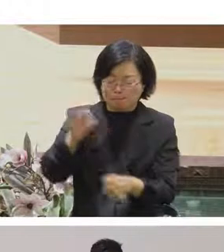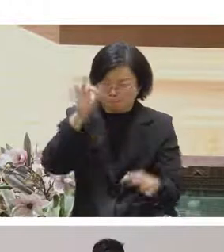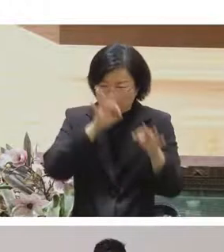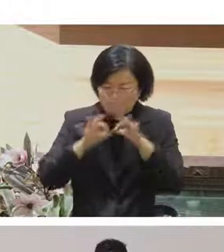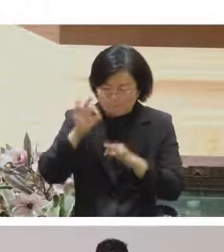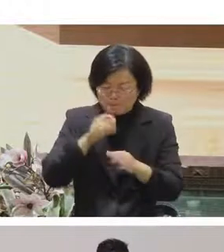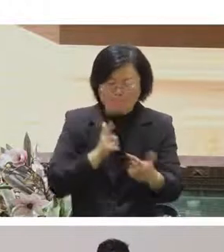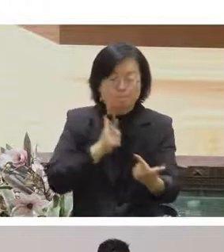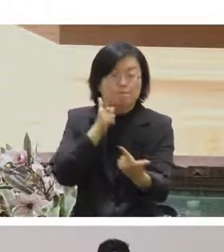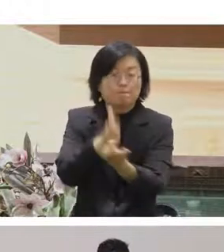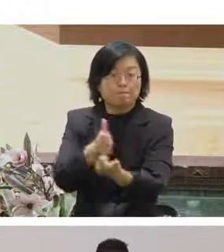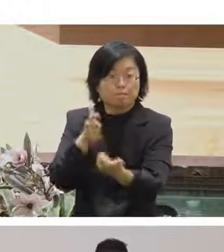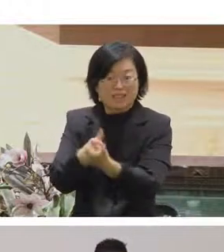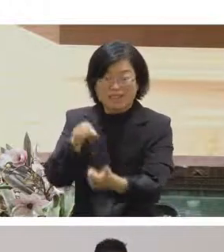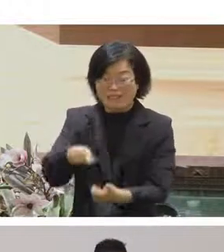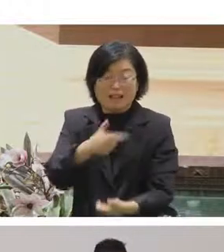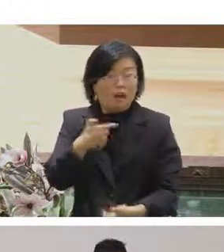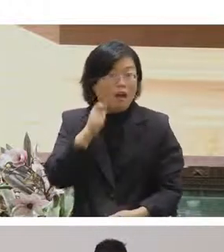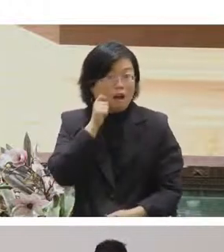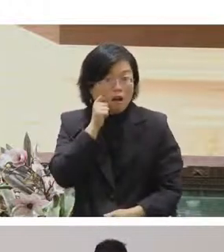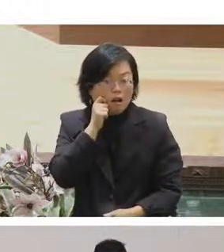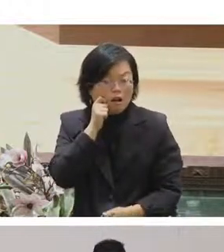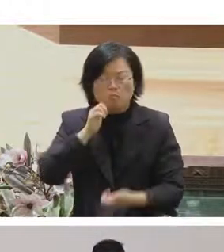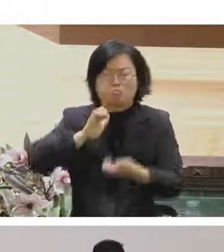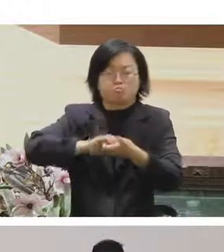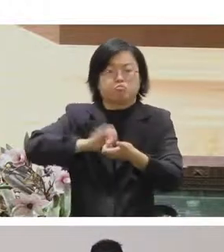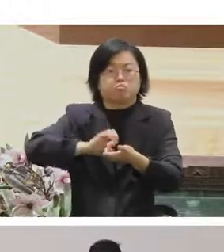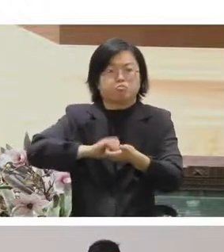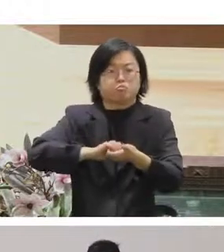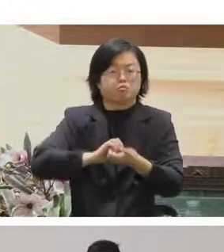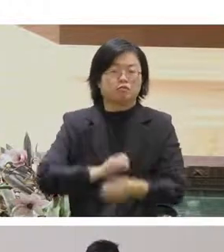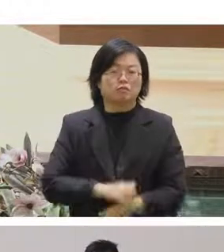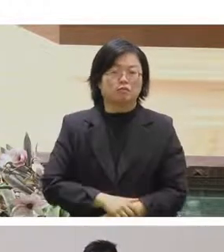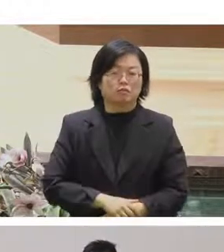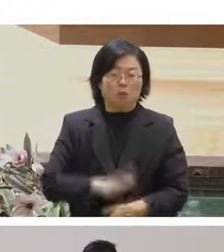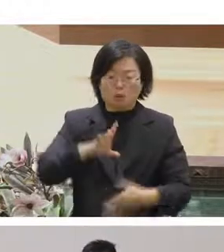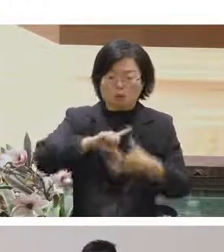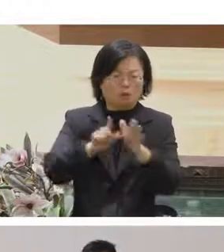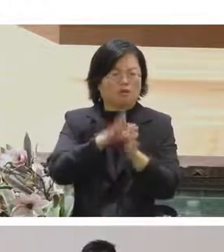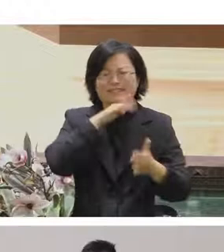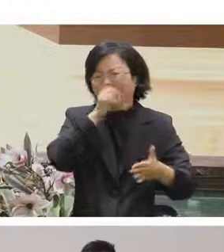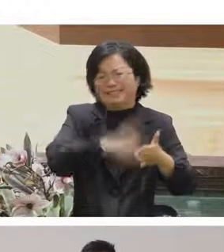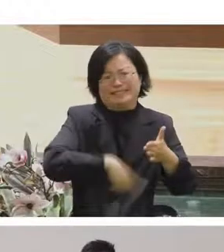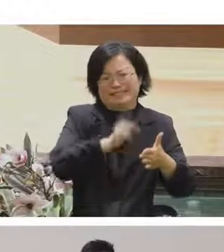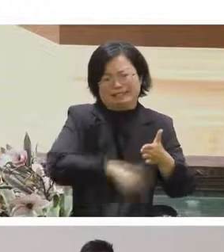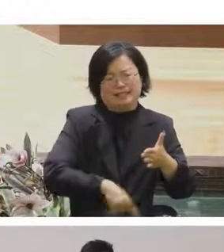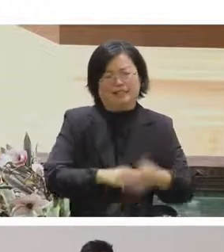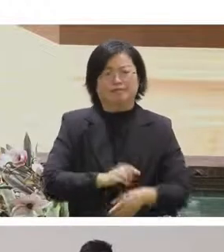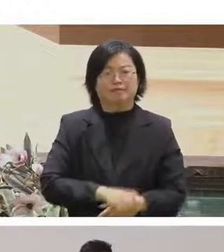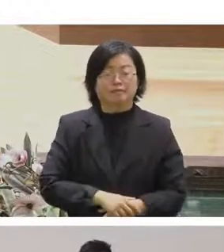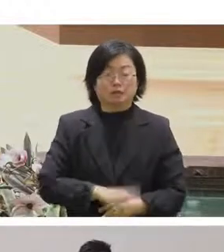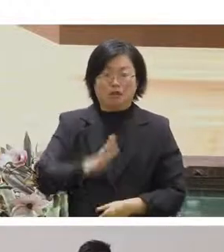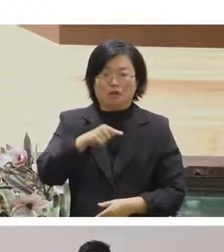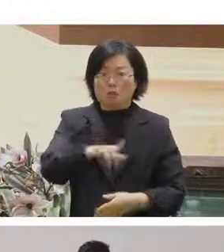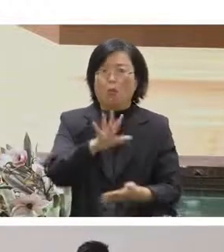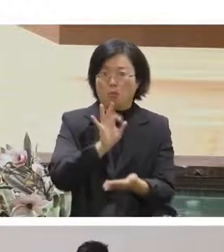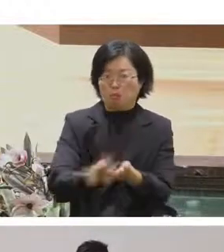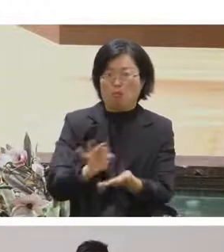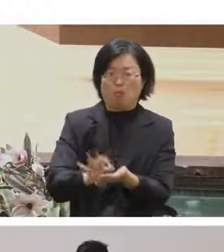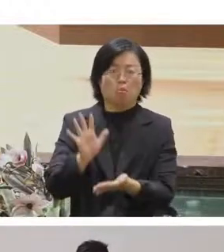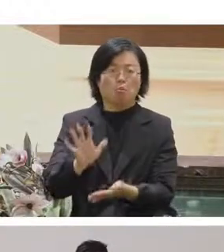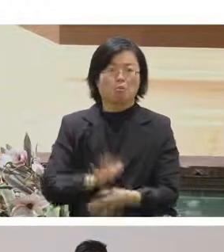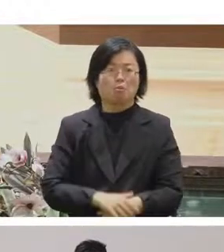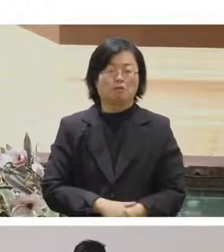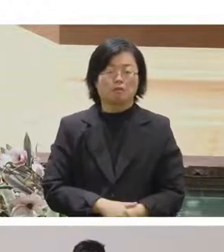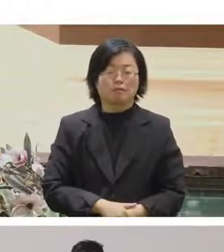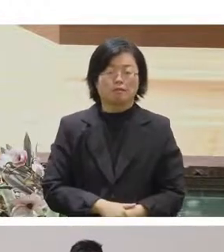一定都是很酷很難的軟體功能搞不好有些都是一些很簡單的東西可是他是有效的那他會